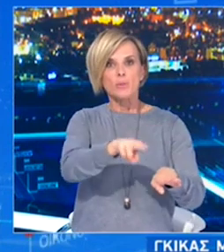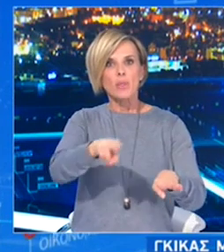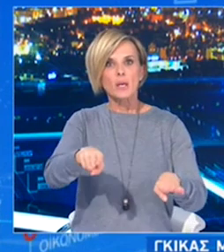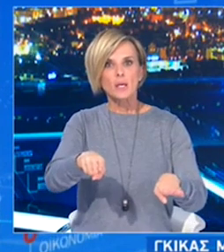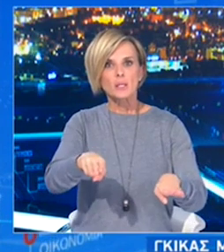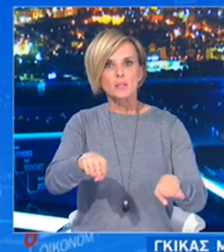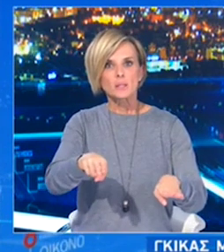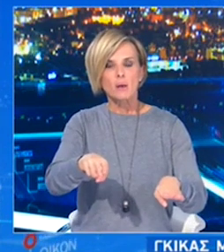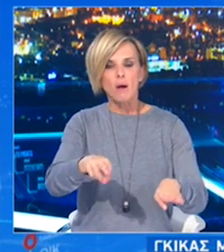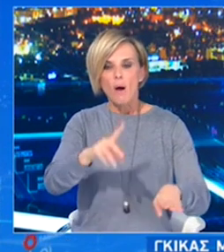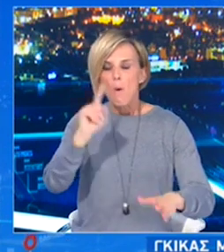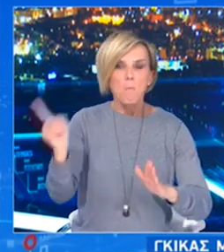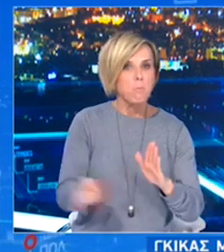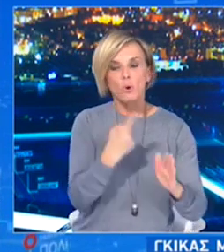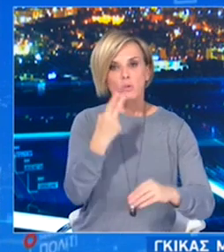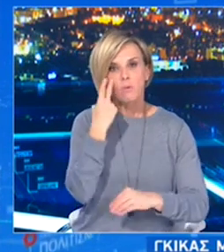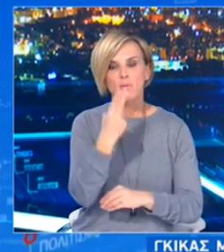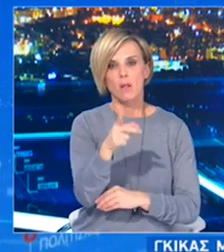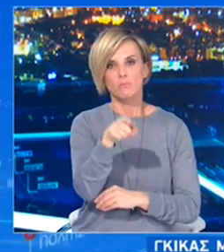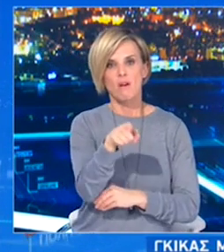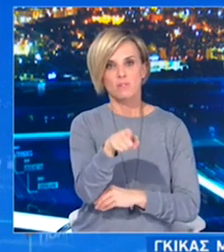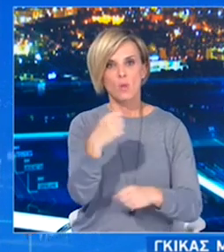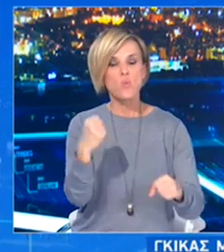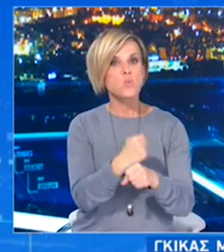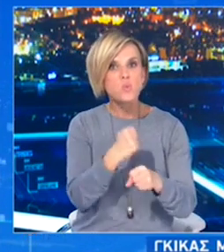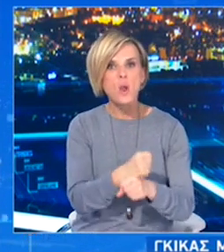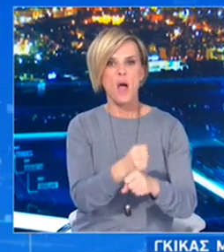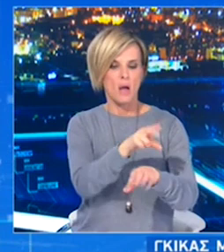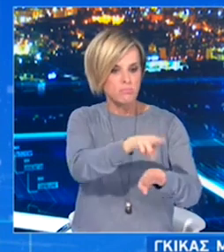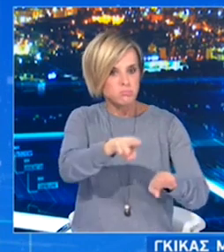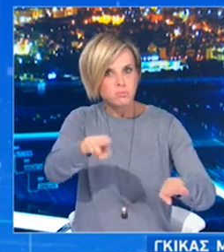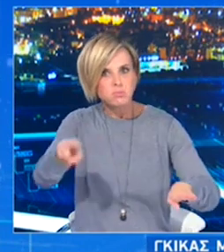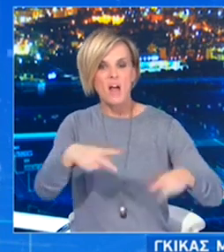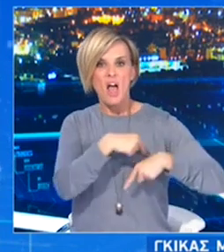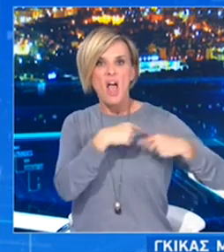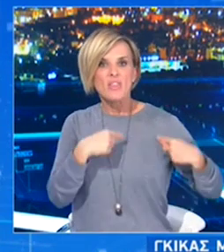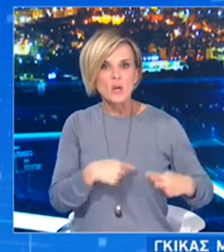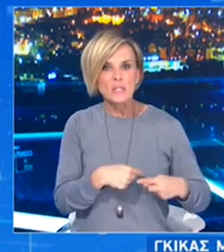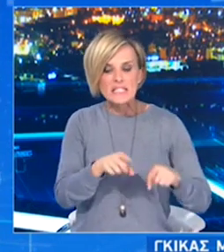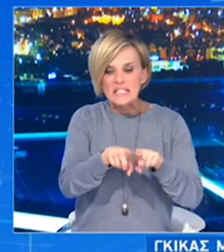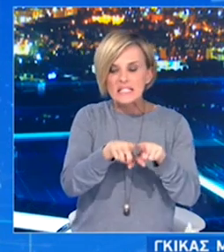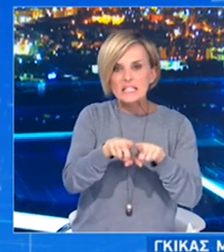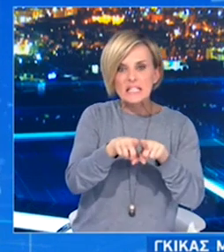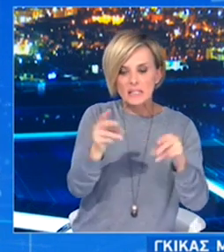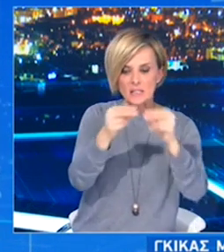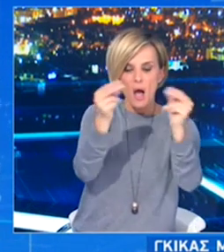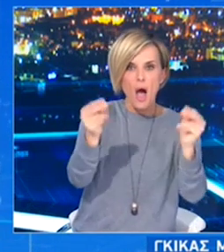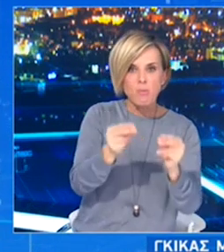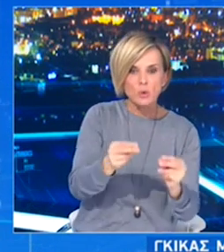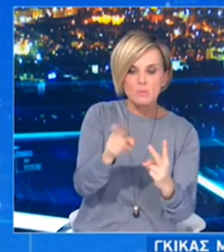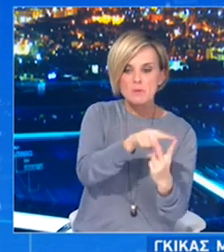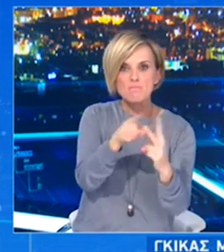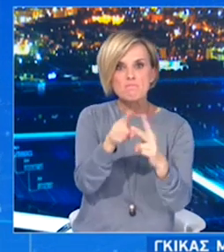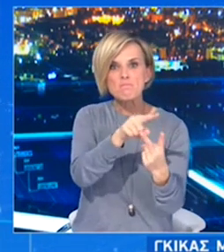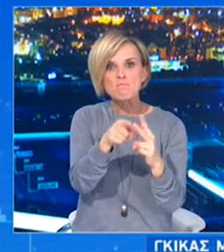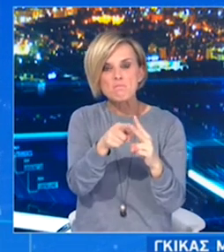πολλά από τα εμβόλια που κυκλοφορούν τώρα. Οπότε νομίζω η συζήτηση περί συγκριτικής αποτελεσματικότητας και επιλογής